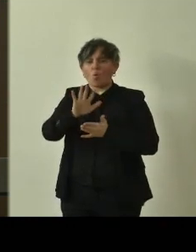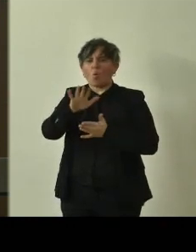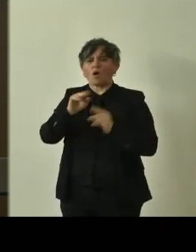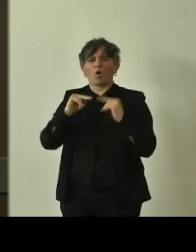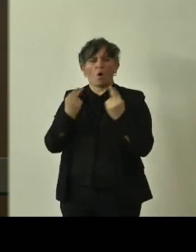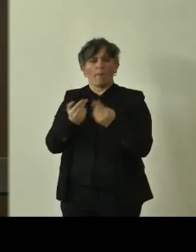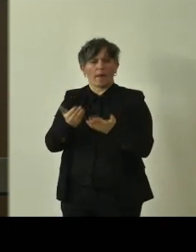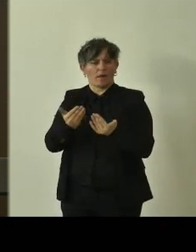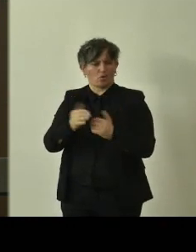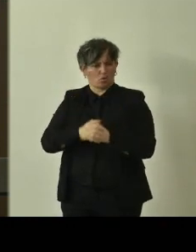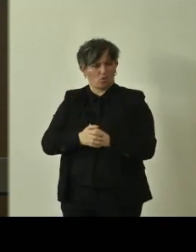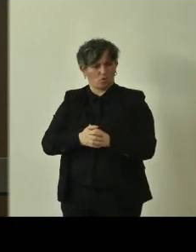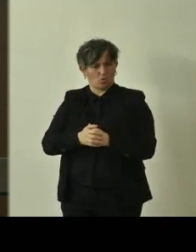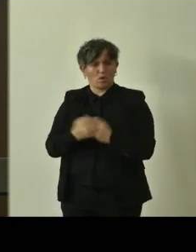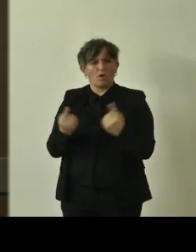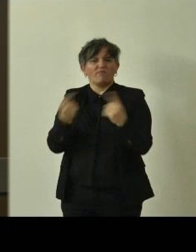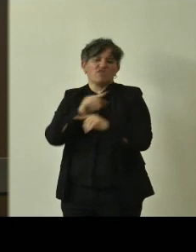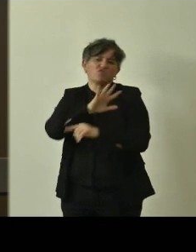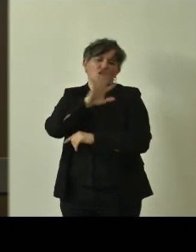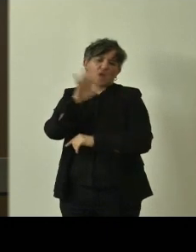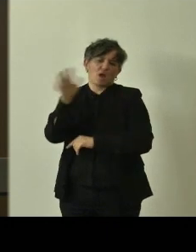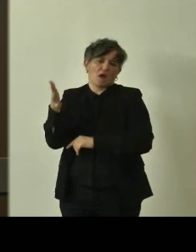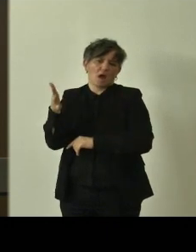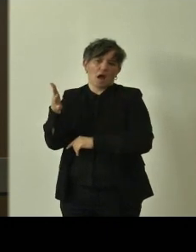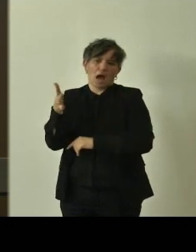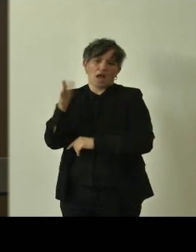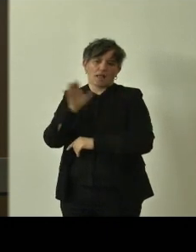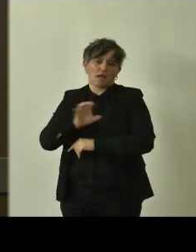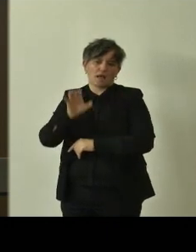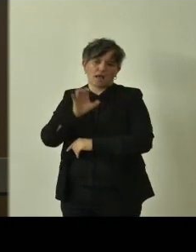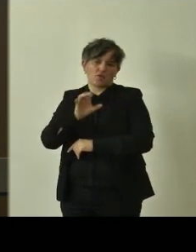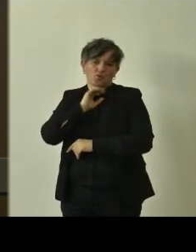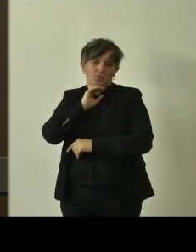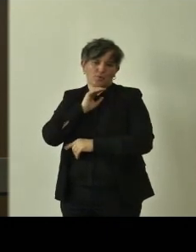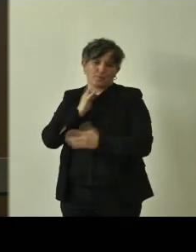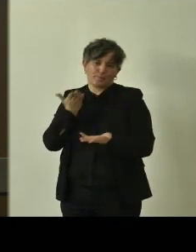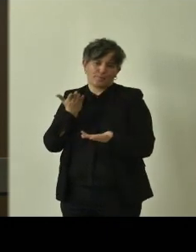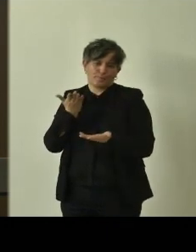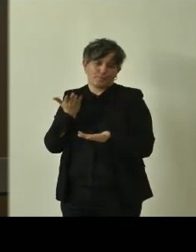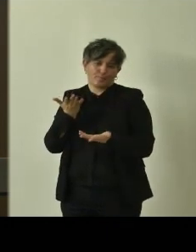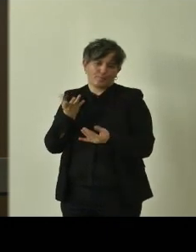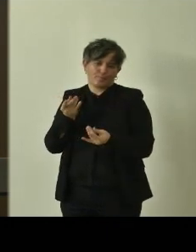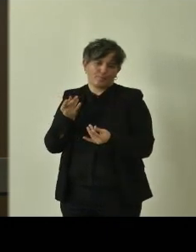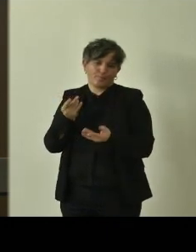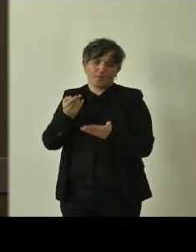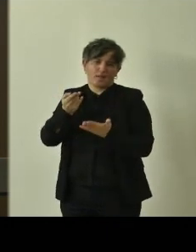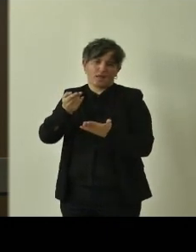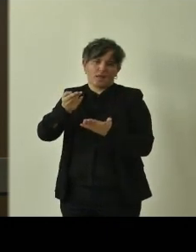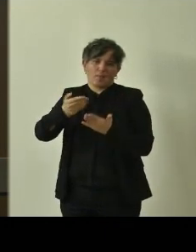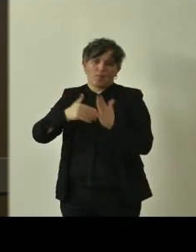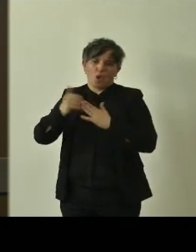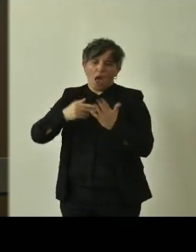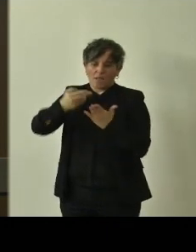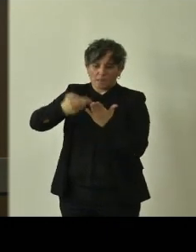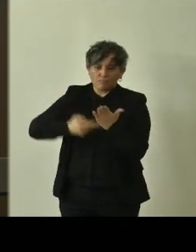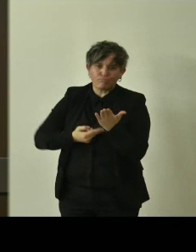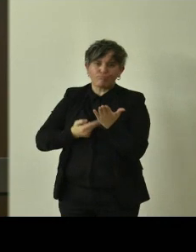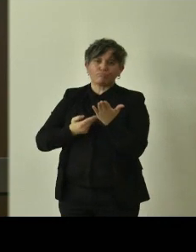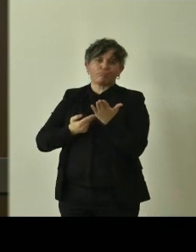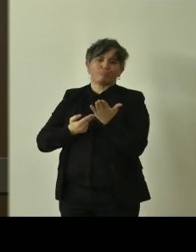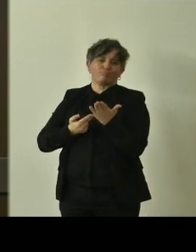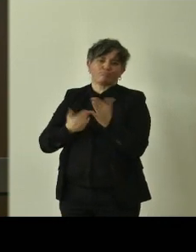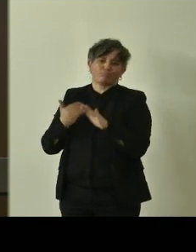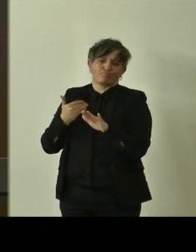mentre altre regioni erano piuttosto indietro nella catalogazione dei loro alberi